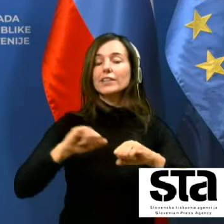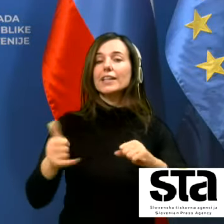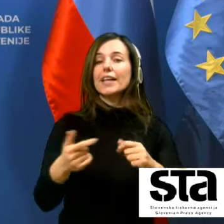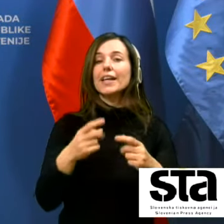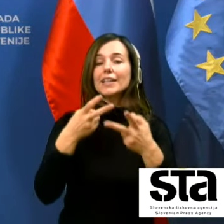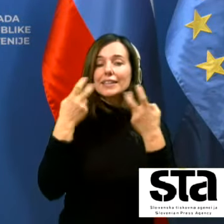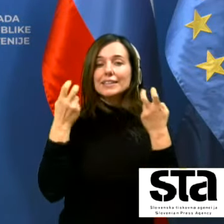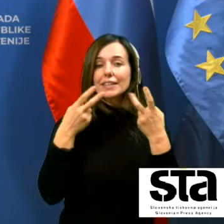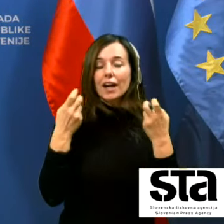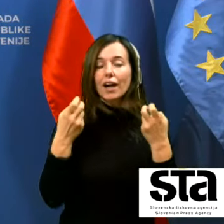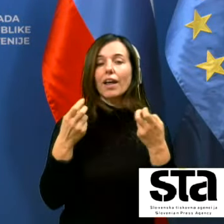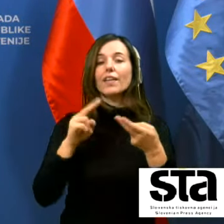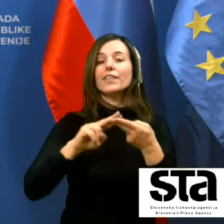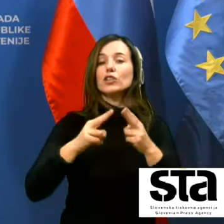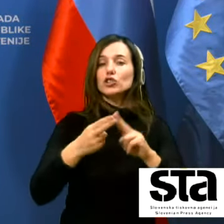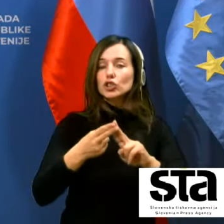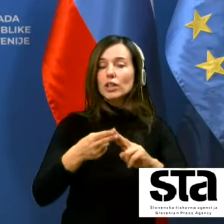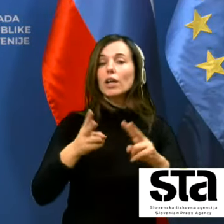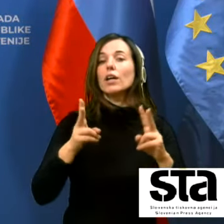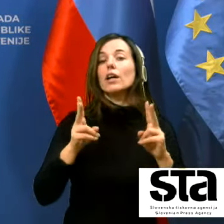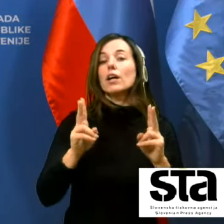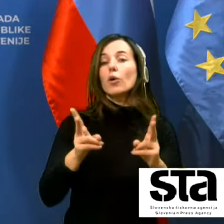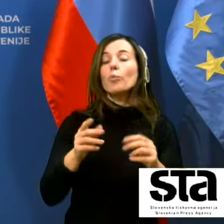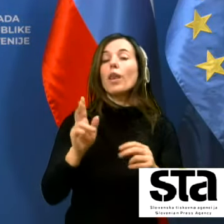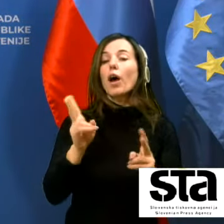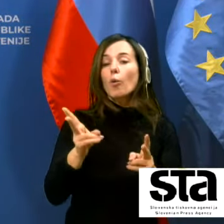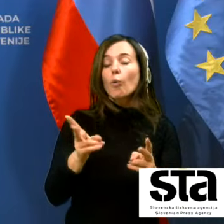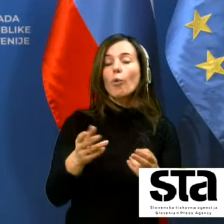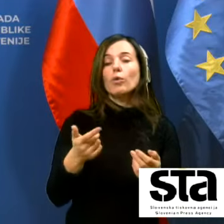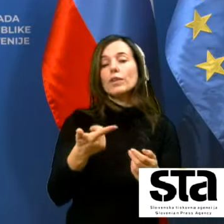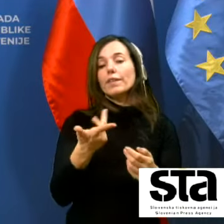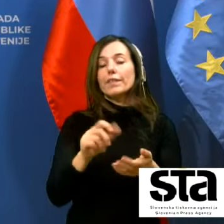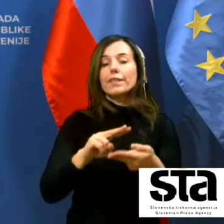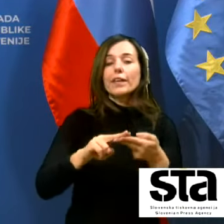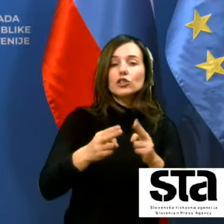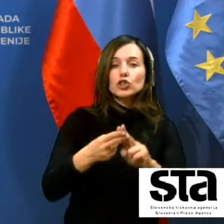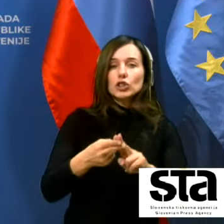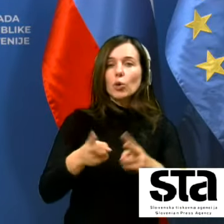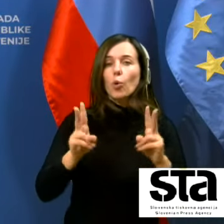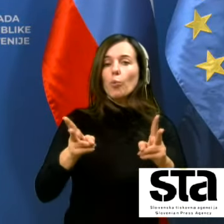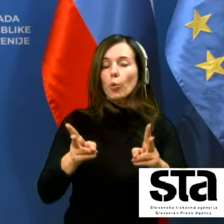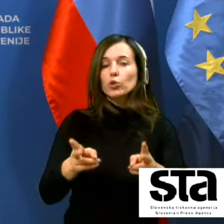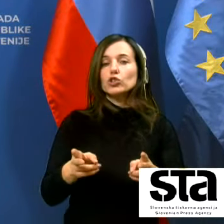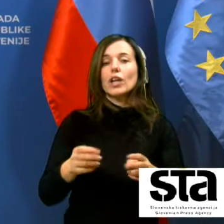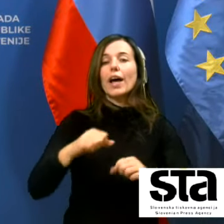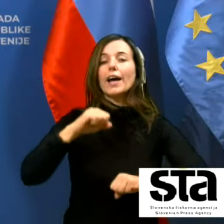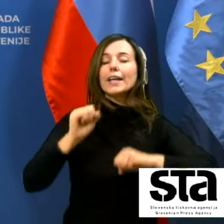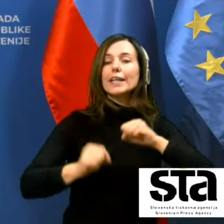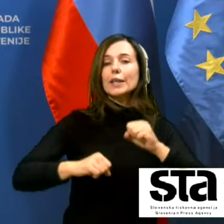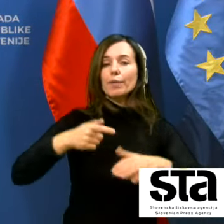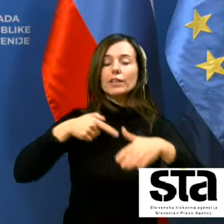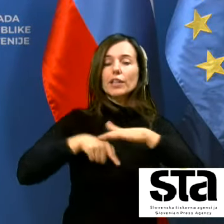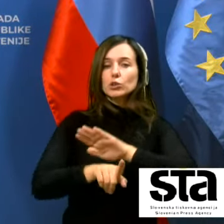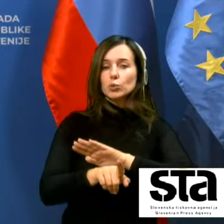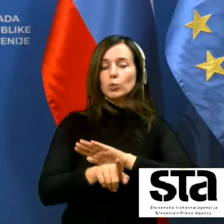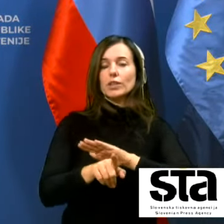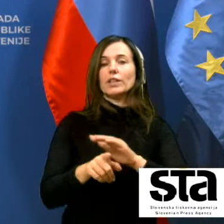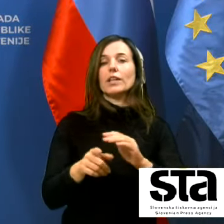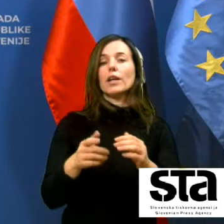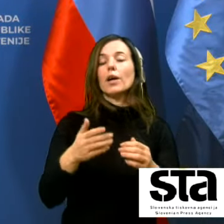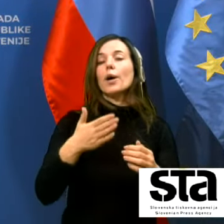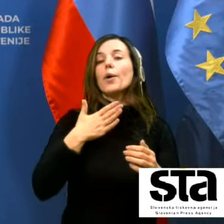mehanizem s katerim bi lahko na nek način omogočila gibanje znotraj teh ugodnejših